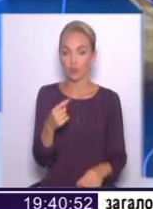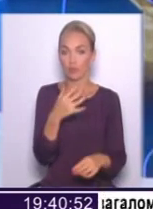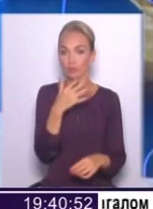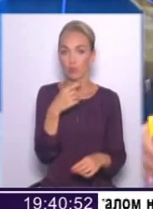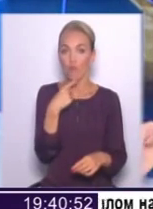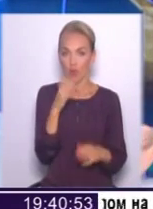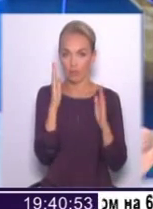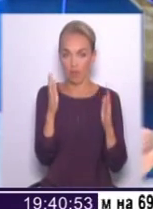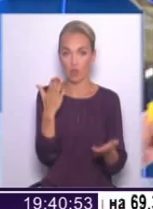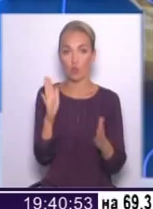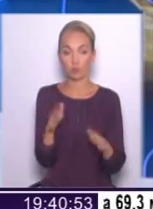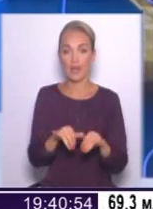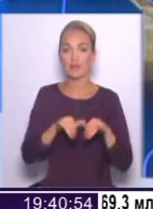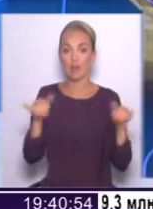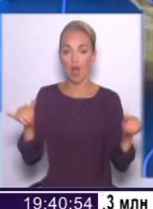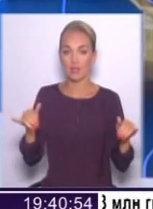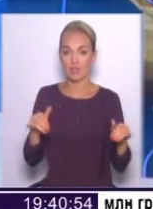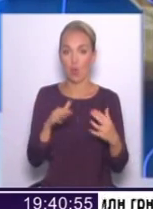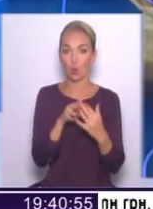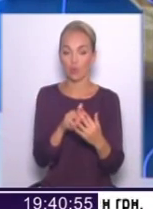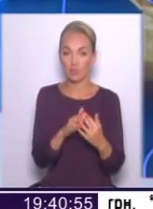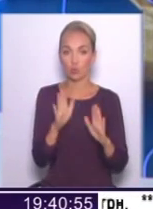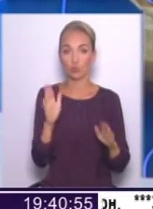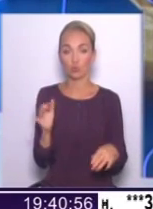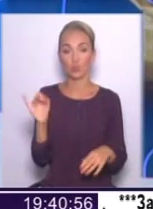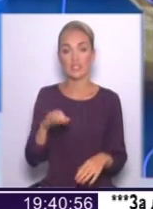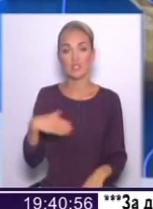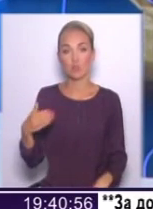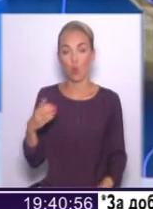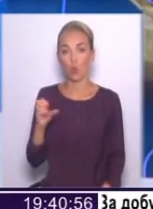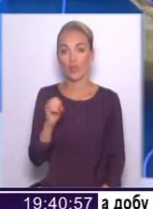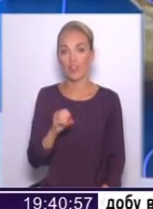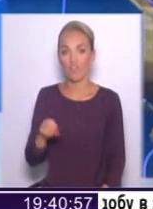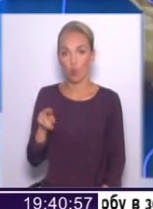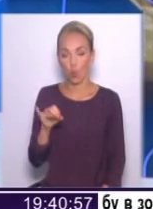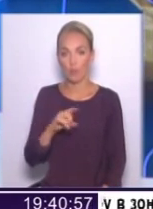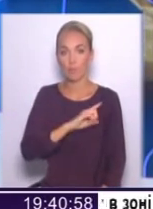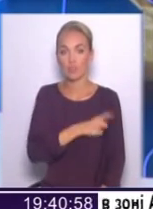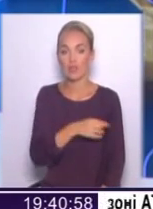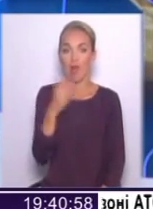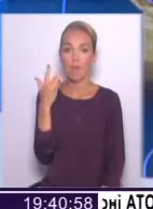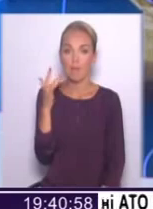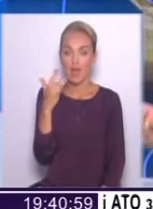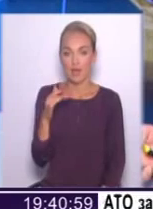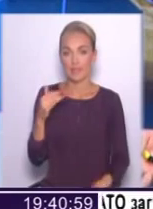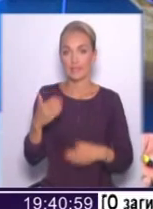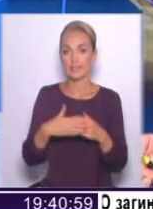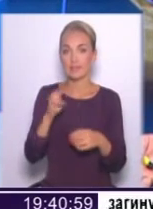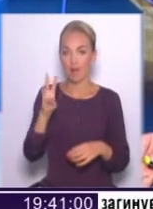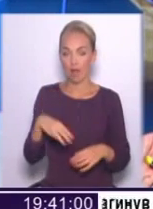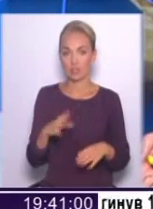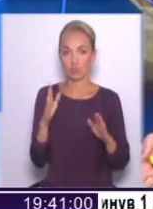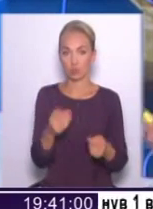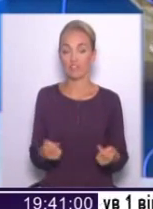говорили, що якщо буде ескалація конфлікту, будуть і з боку Європи, і посилені Америки, посилені санкції, будуть